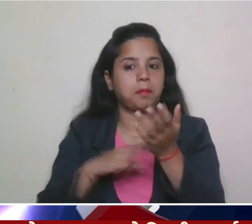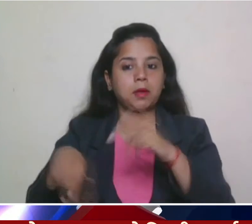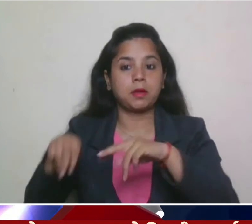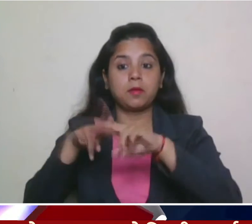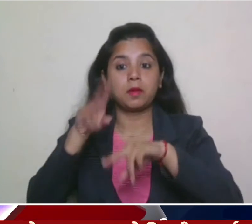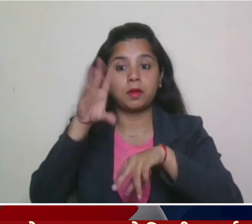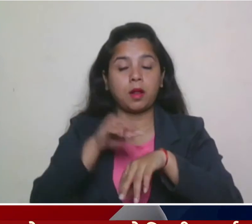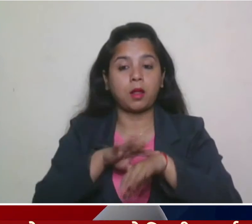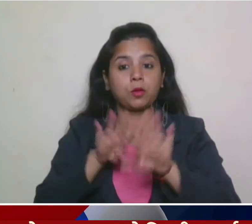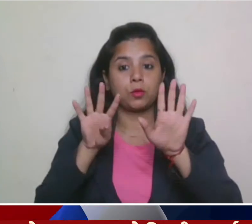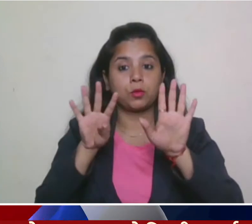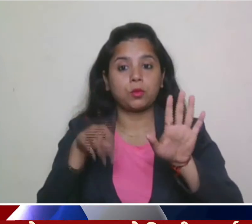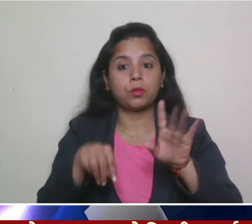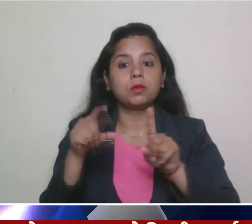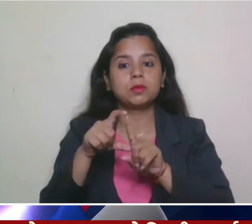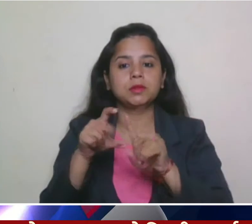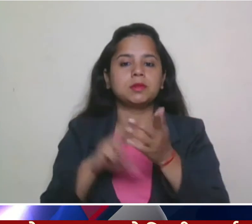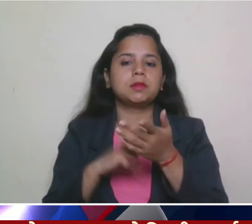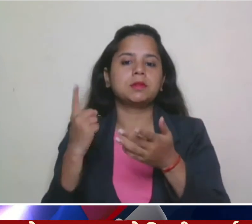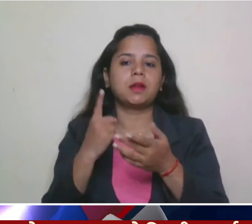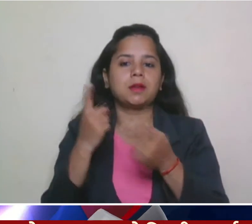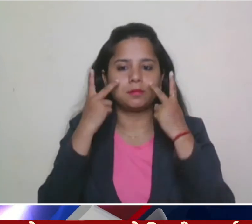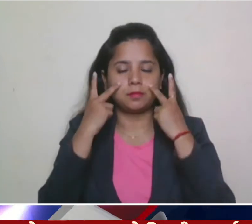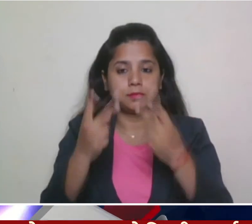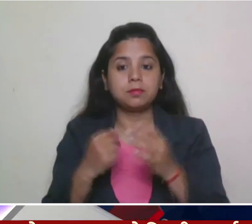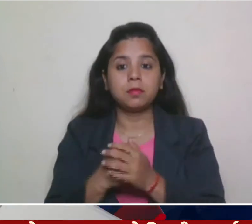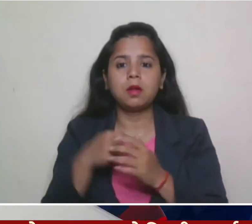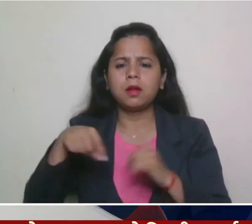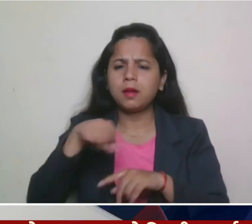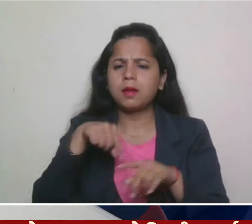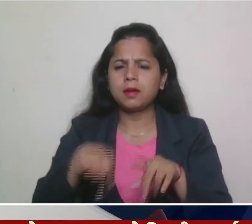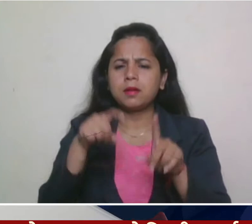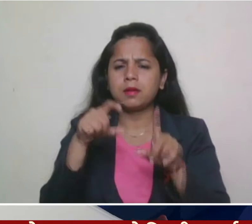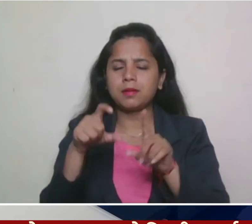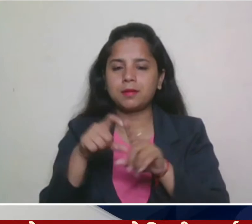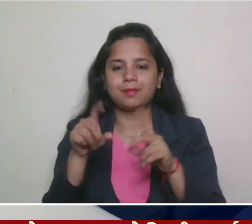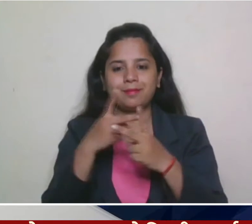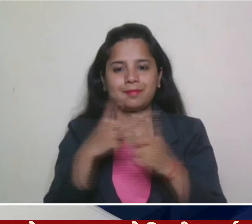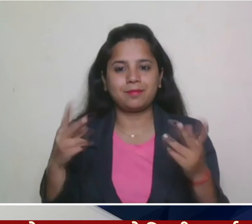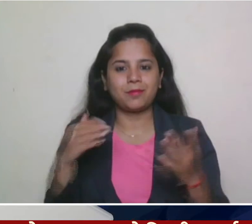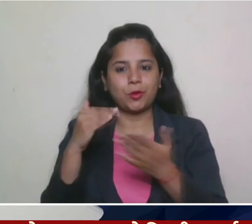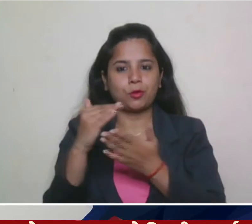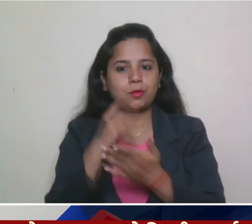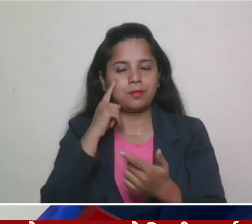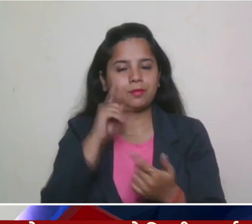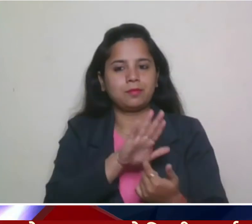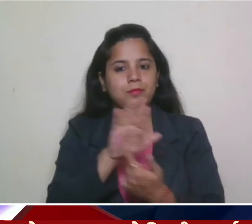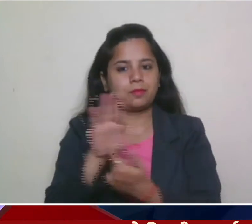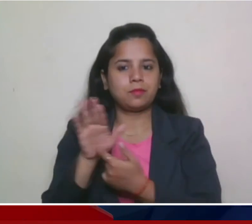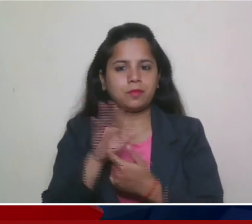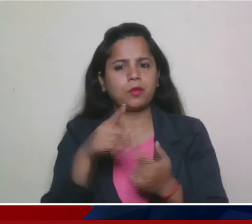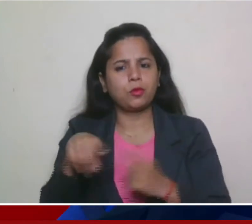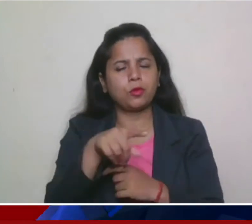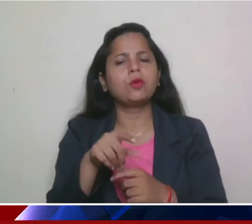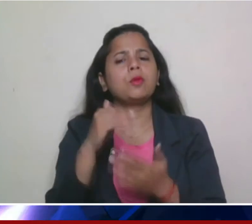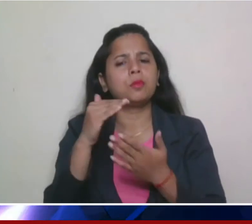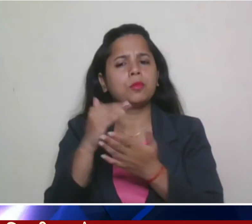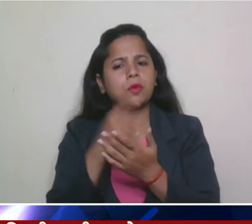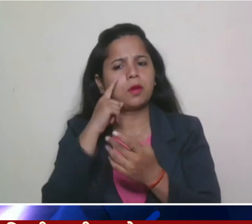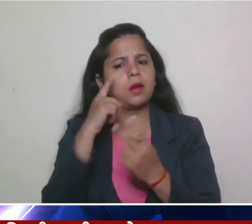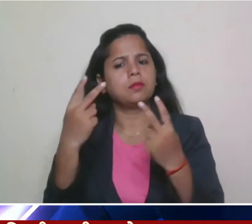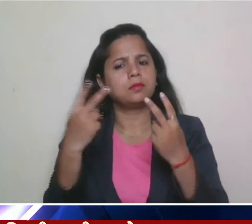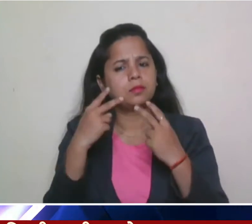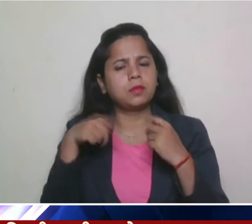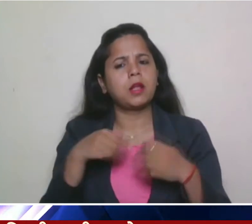रात नौ बजे डीडी नाशनल पर तो दूरदर्शन के विभिने नेटवर्क्स पर परसारित के जाने बाले इन शानदारवाहिकों का आप